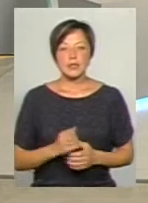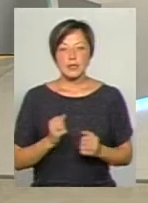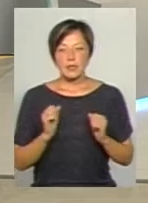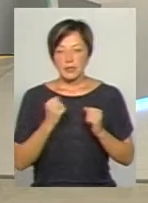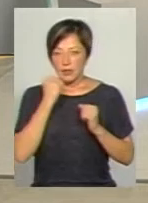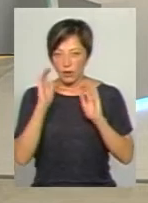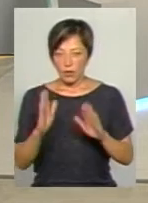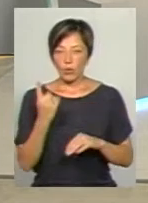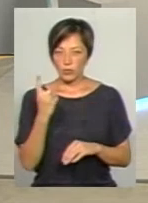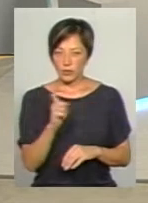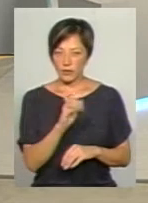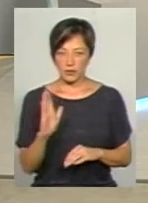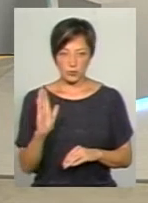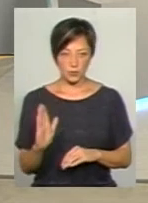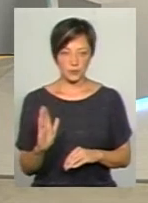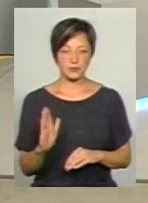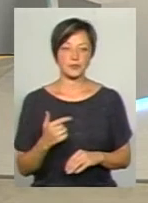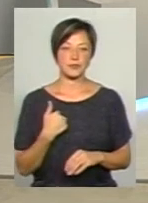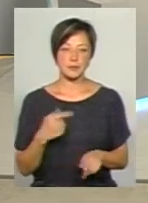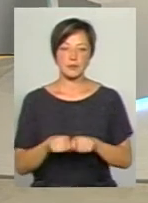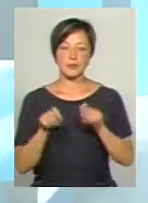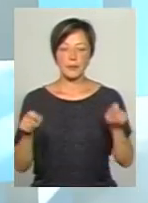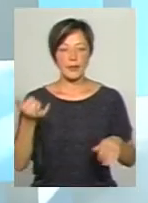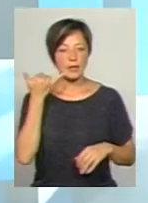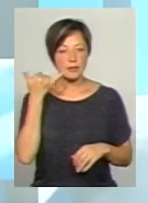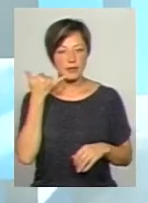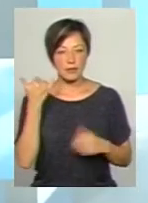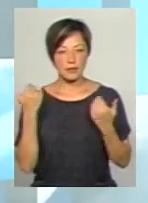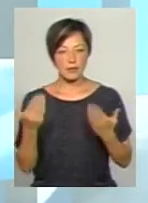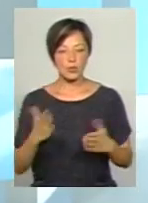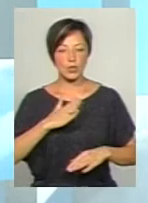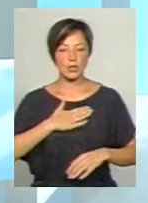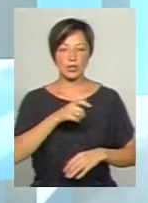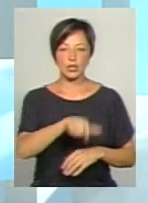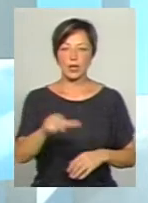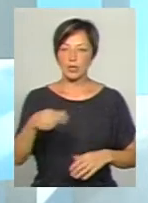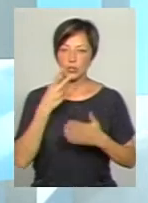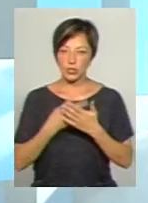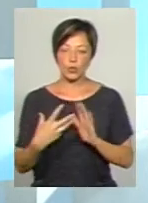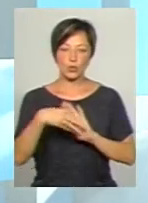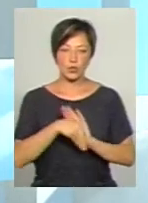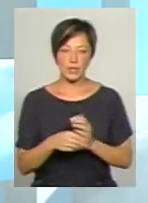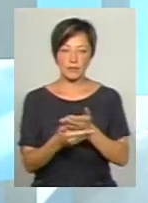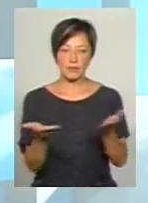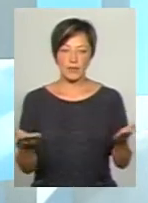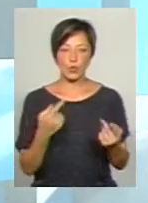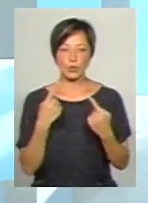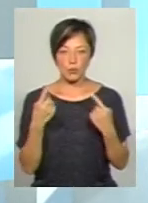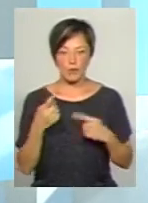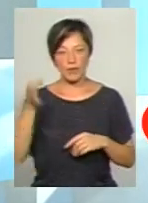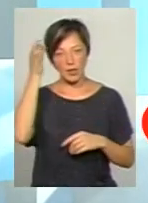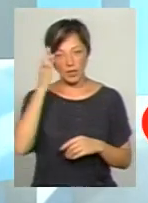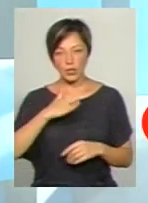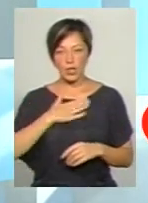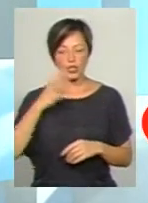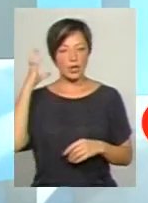Можна питання? Одну хвилинку. Ми відкриваємо телефонні лінії для наших глядачів, тож долучаєтесь і ви до розмови. Я нагадаю,